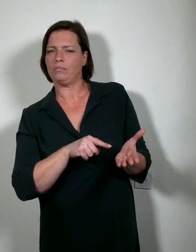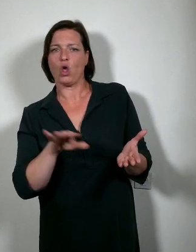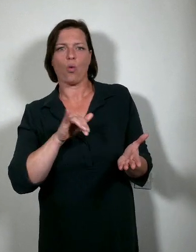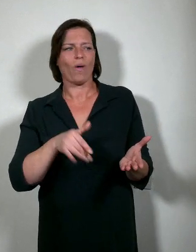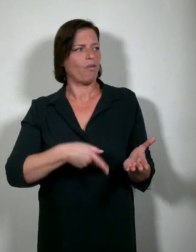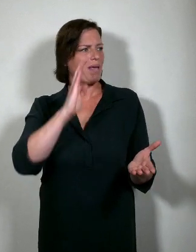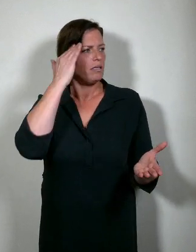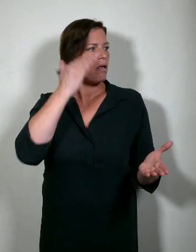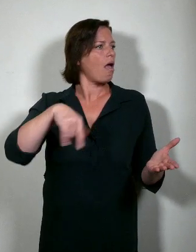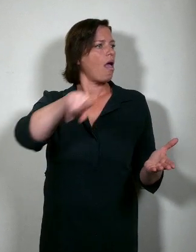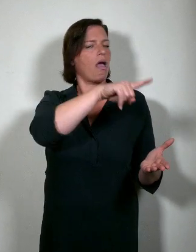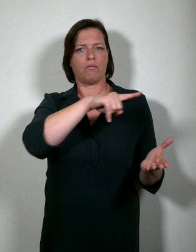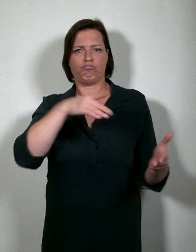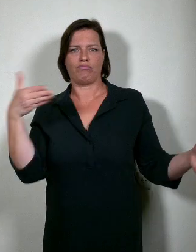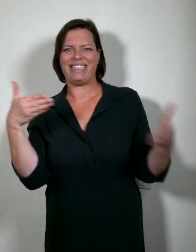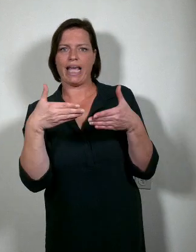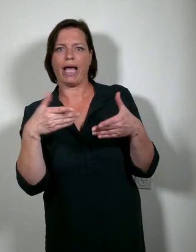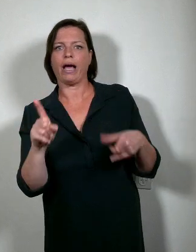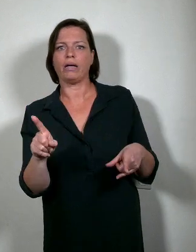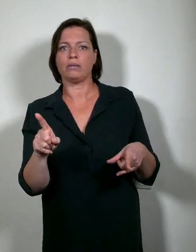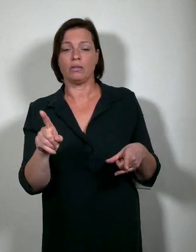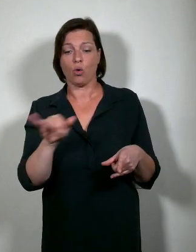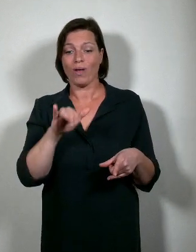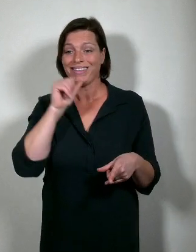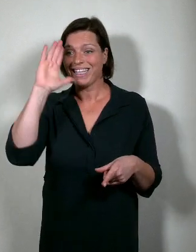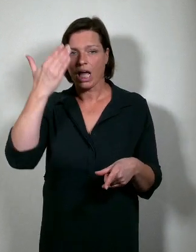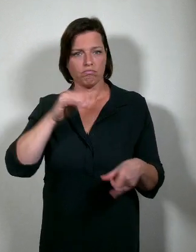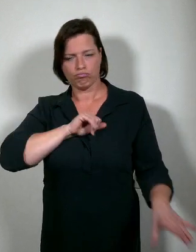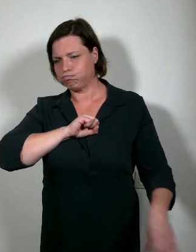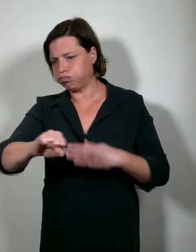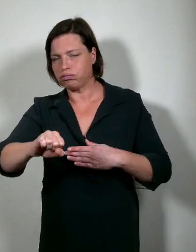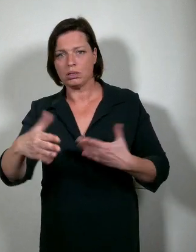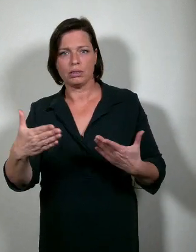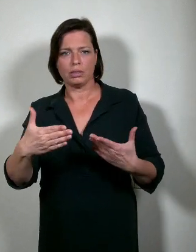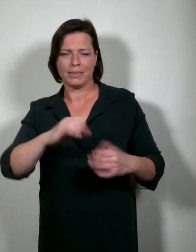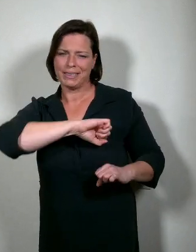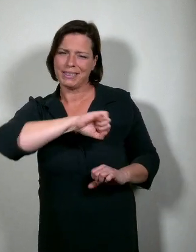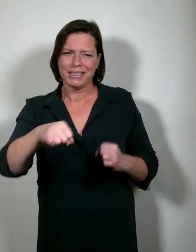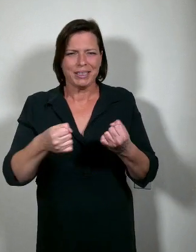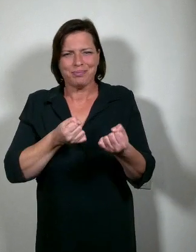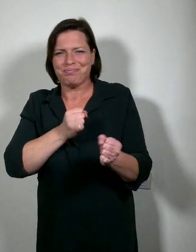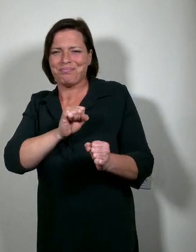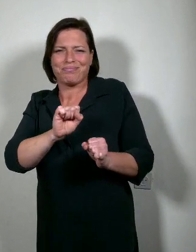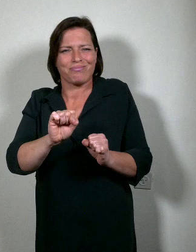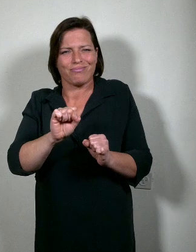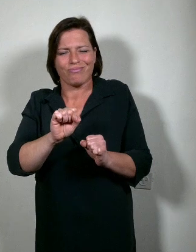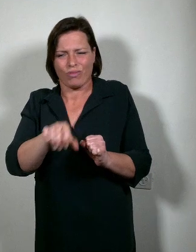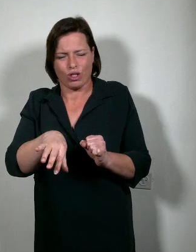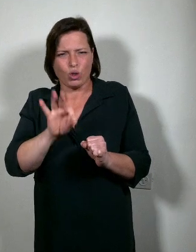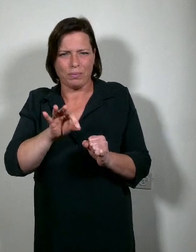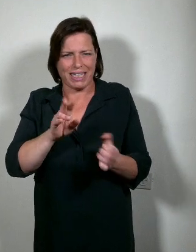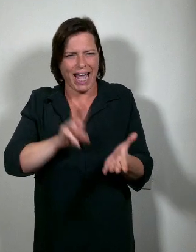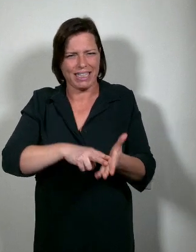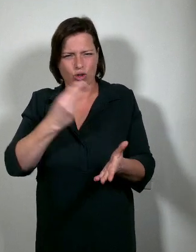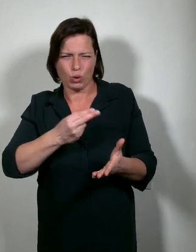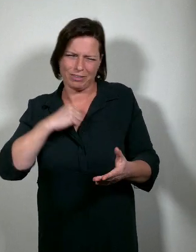is. Ze springen in het onbekende. Ze schuren. Ze wringen. En de ene nog meer dan de